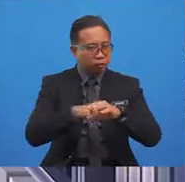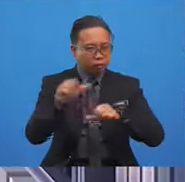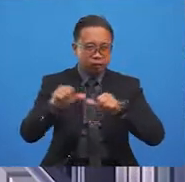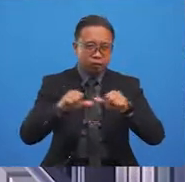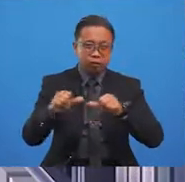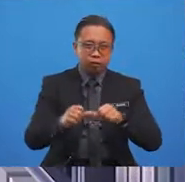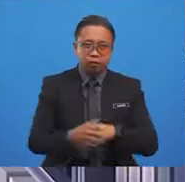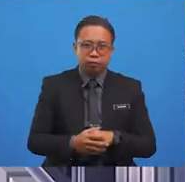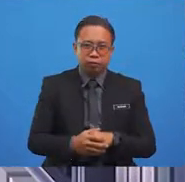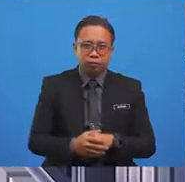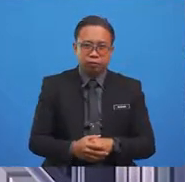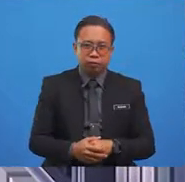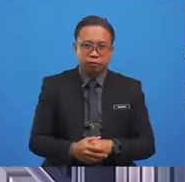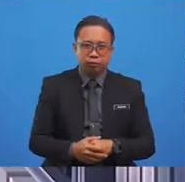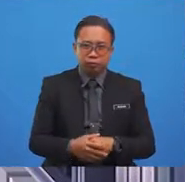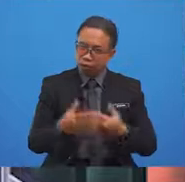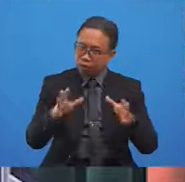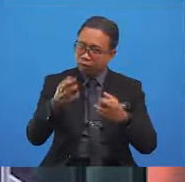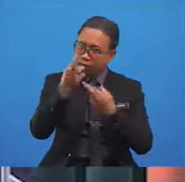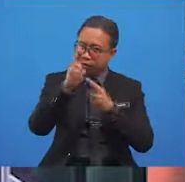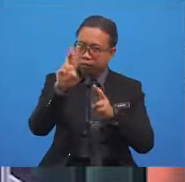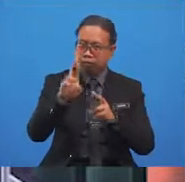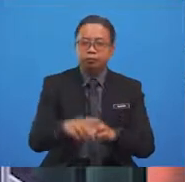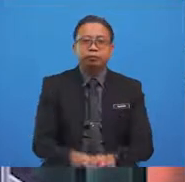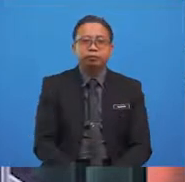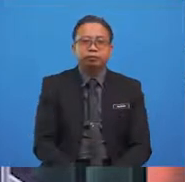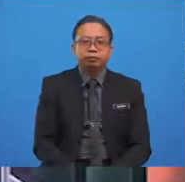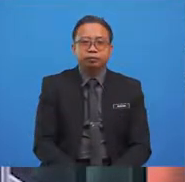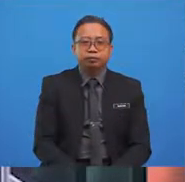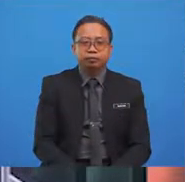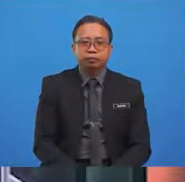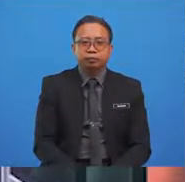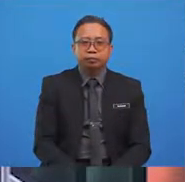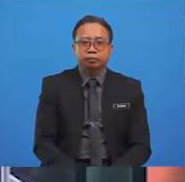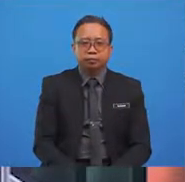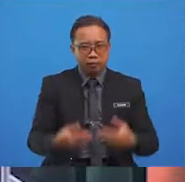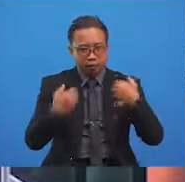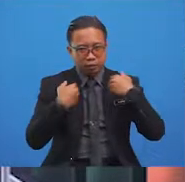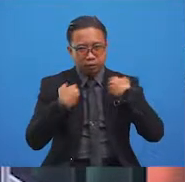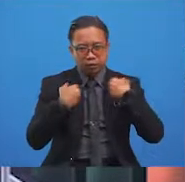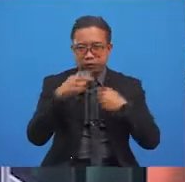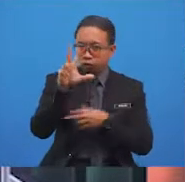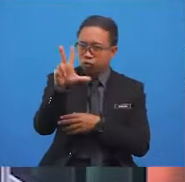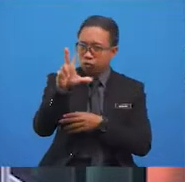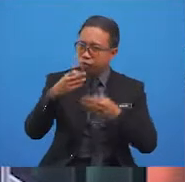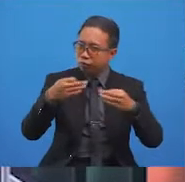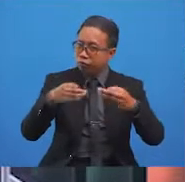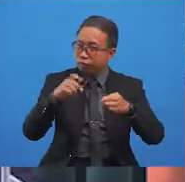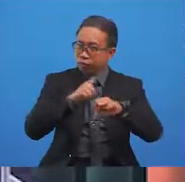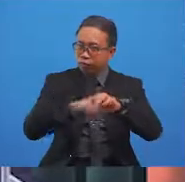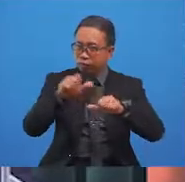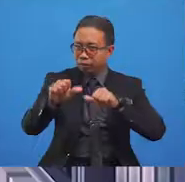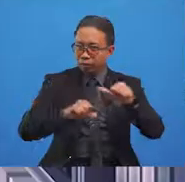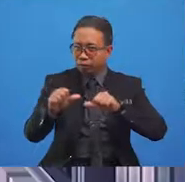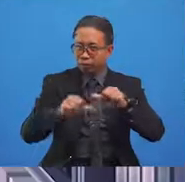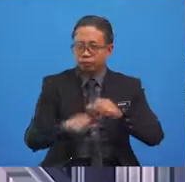Are you up for it, boys and girls? Will it be all right to have three free time activities?